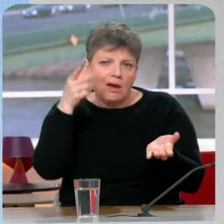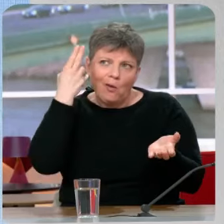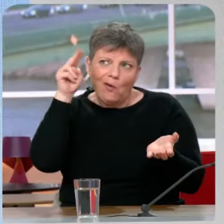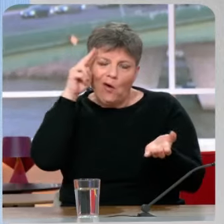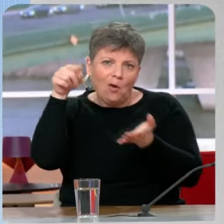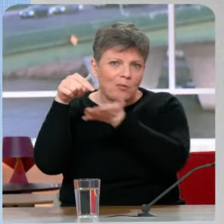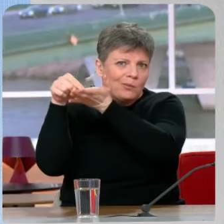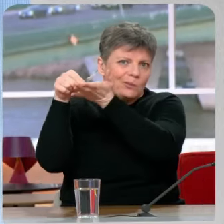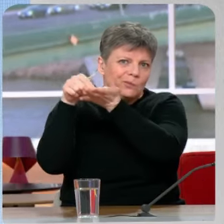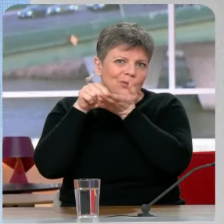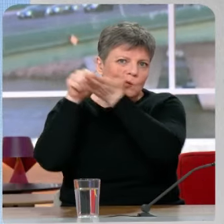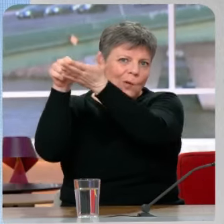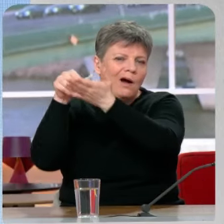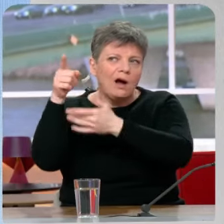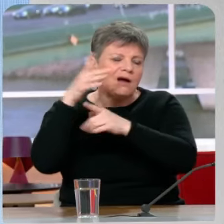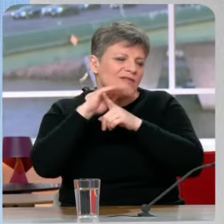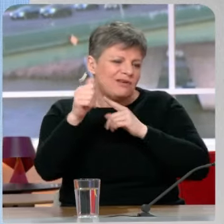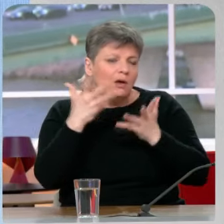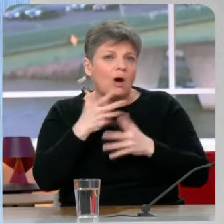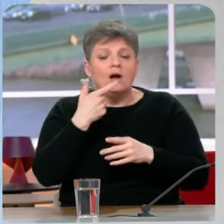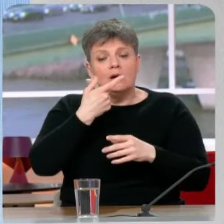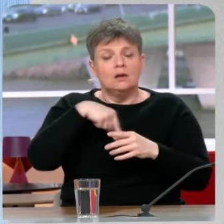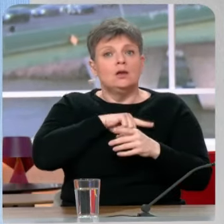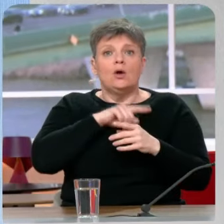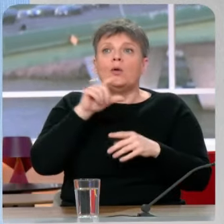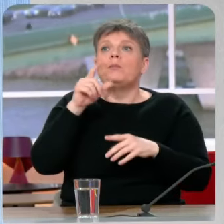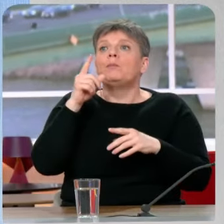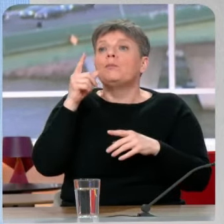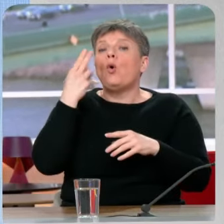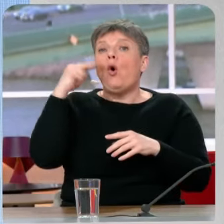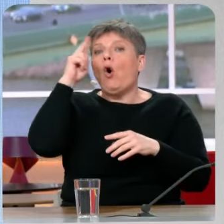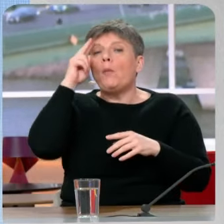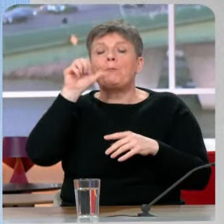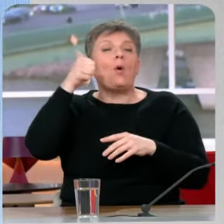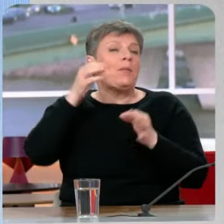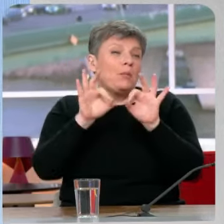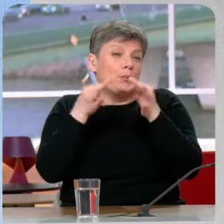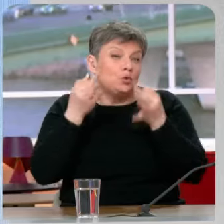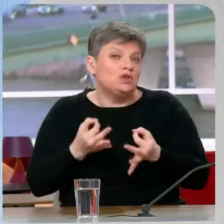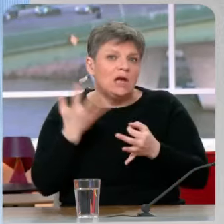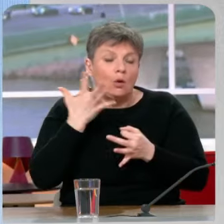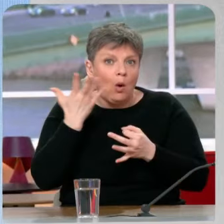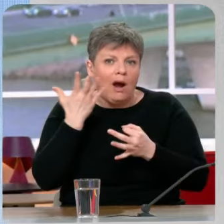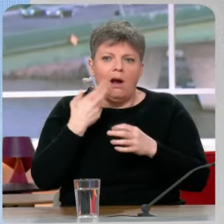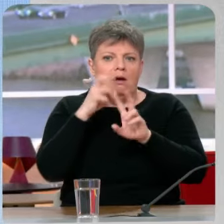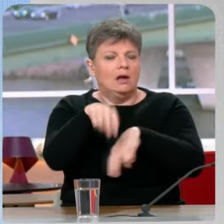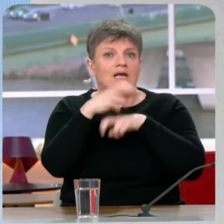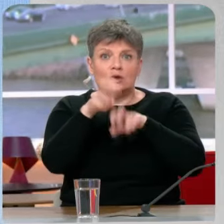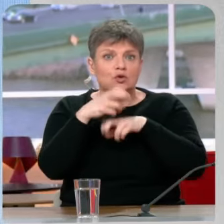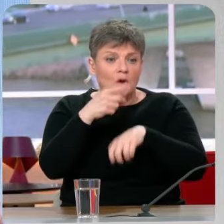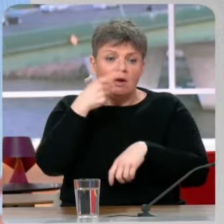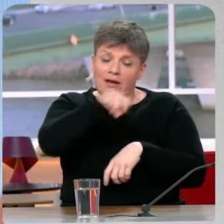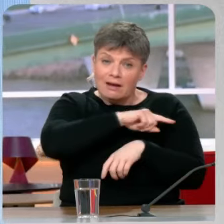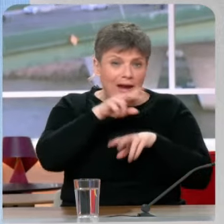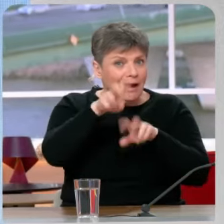c'est la politique agricole commune. 9 milliards pour la France. C'est colossal. Les agriculteurs le savent très bien, que sans ce budget, ils iraient